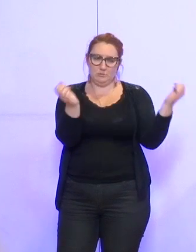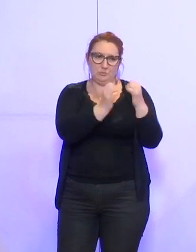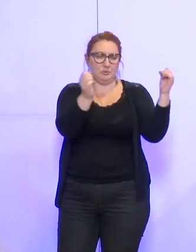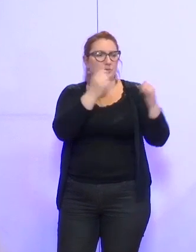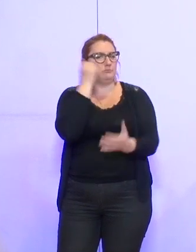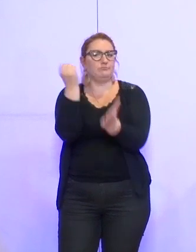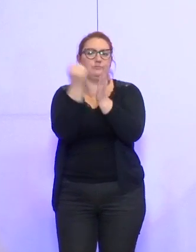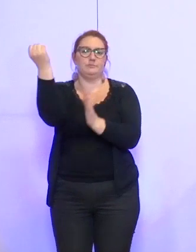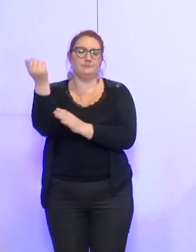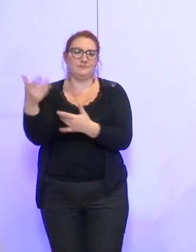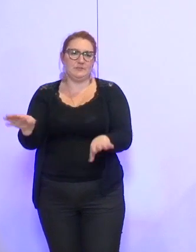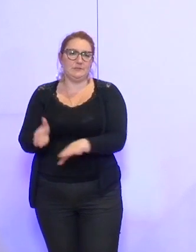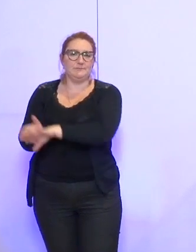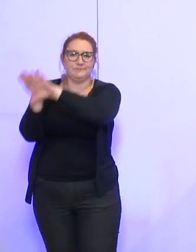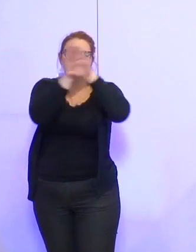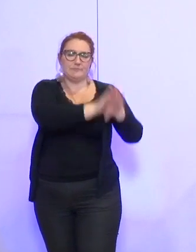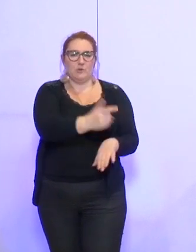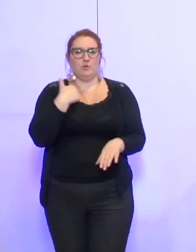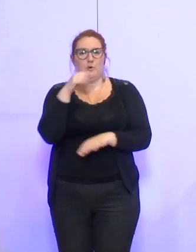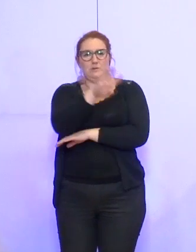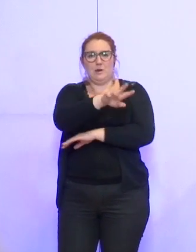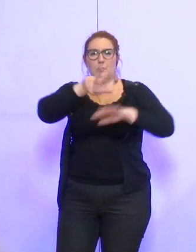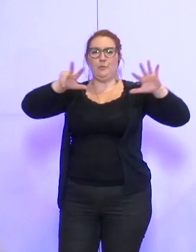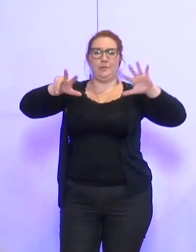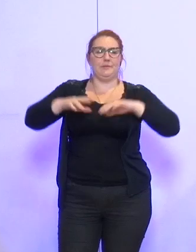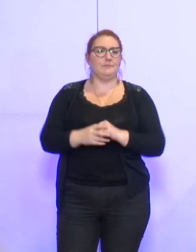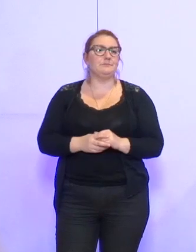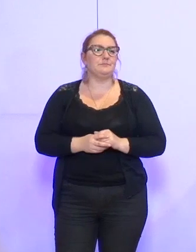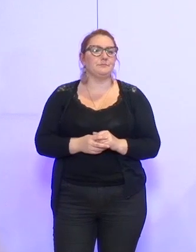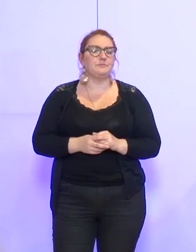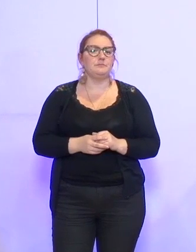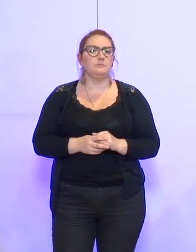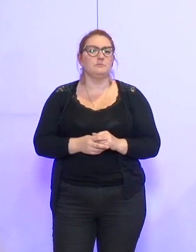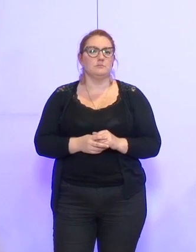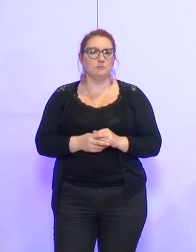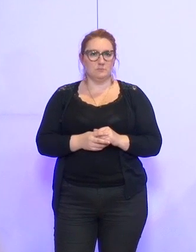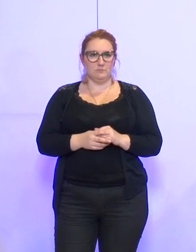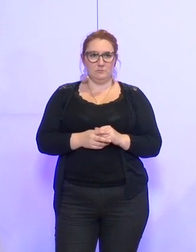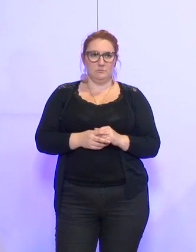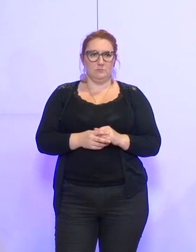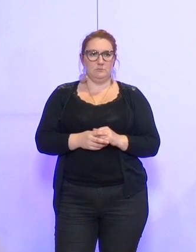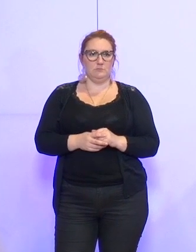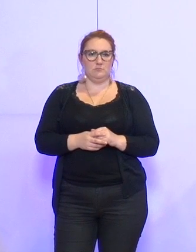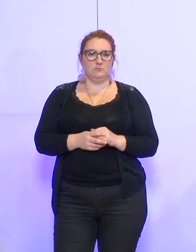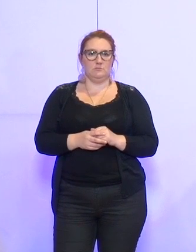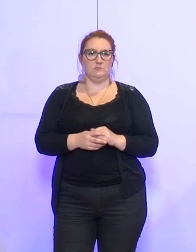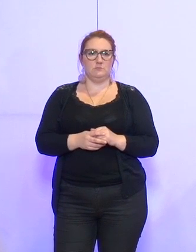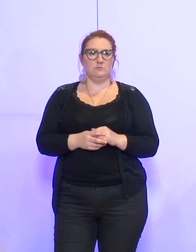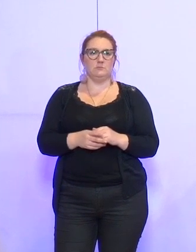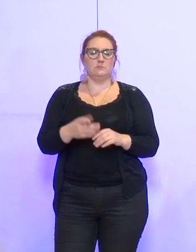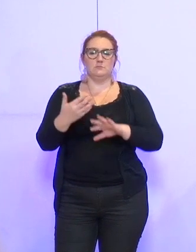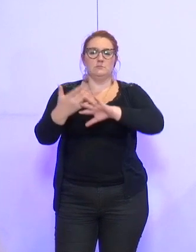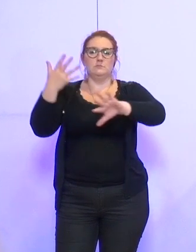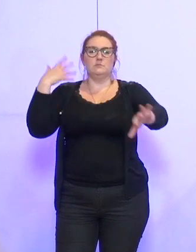adoptée. Nous arrivons à délibération numéro 48. C'est des admissions en non-valeur pour des produits irrecouvrables des années